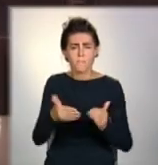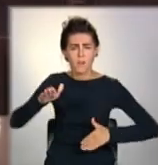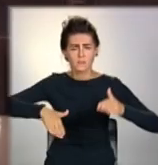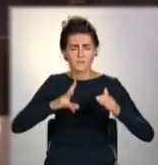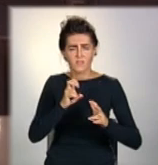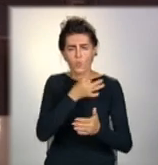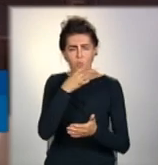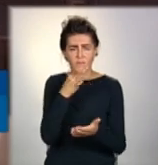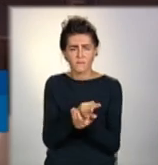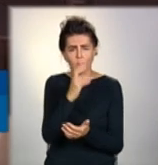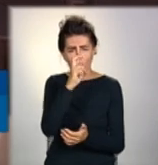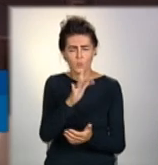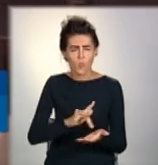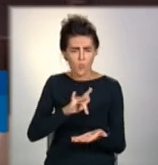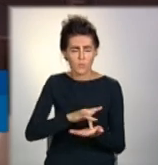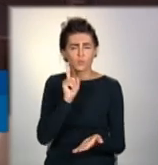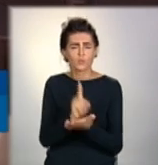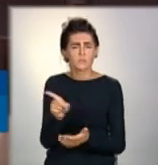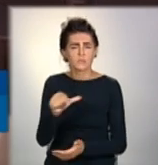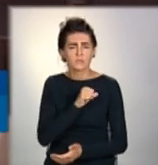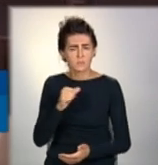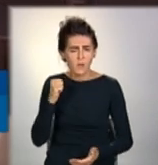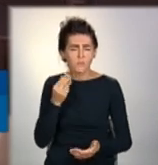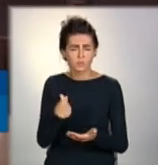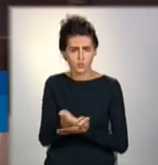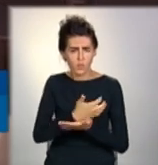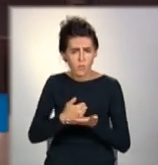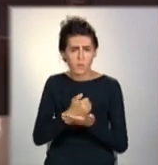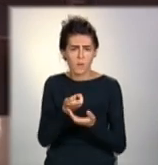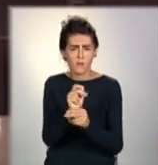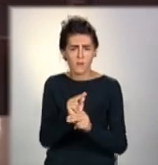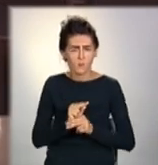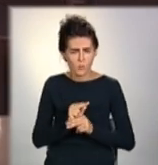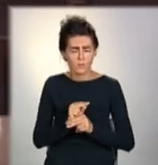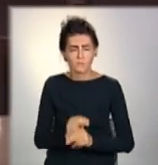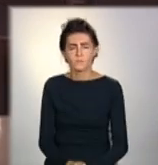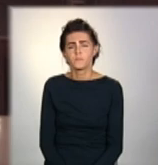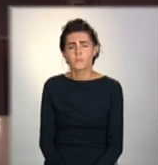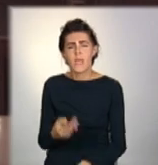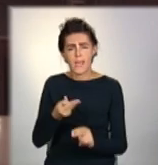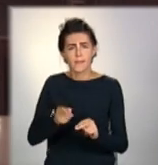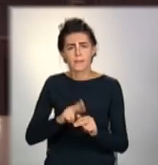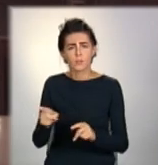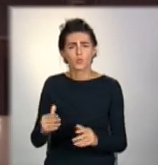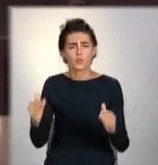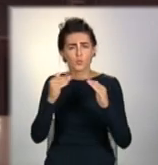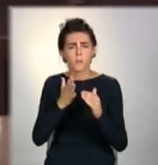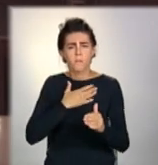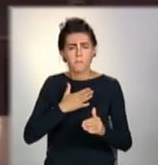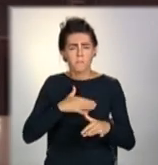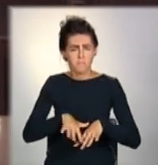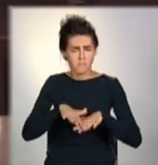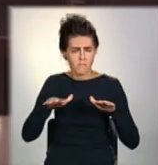власниками цього будинку, і вони мають збирати гроші і ремонтувати. Бо ці будинки нам вже в місцевій владі не